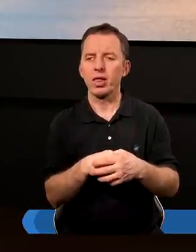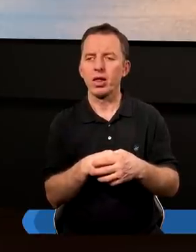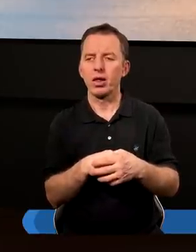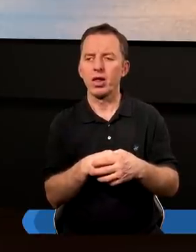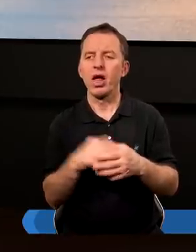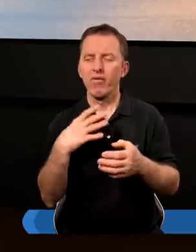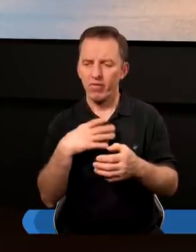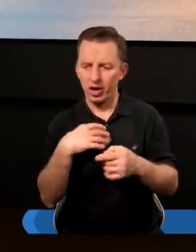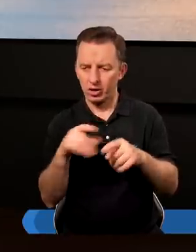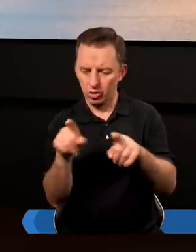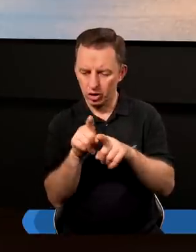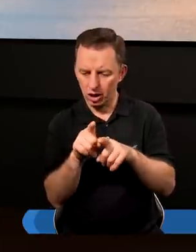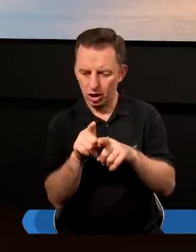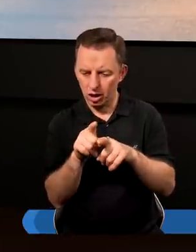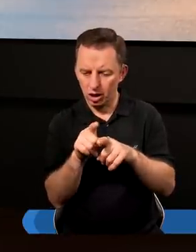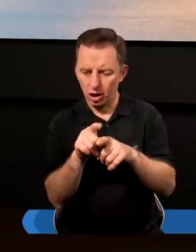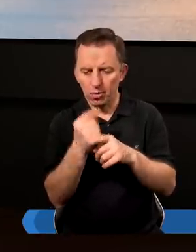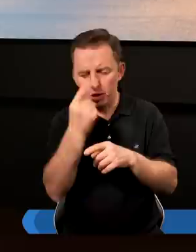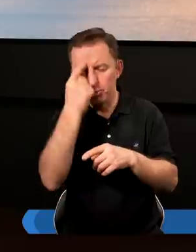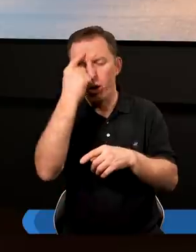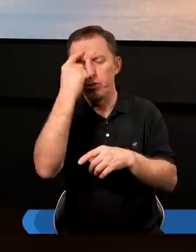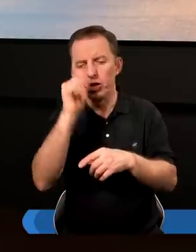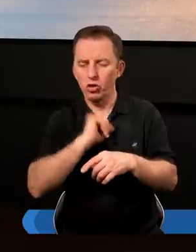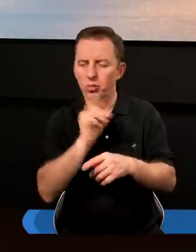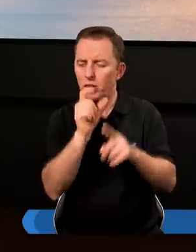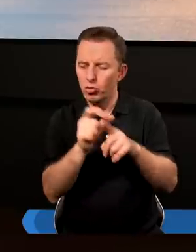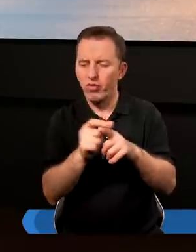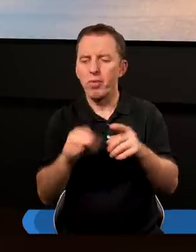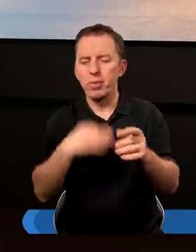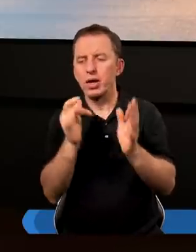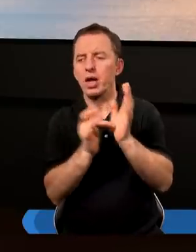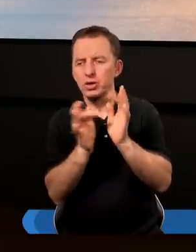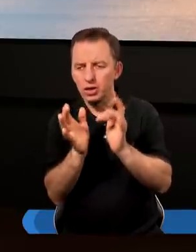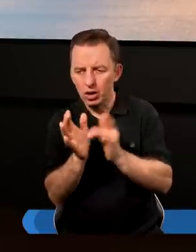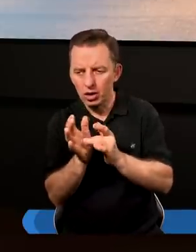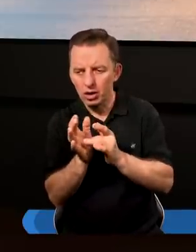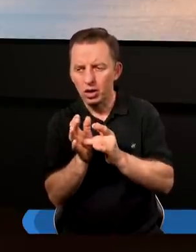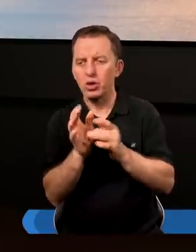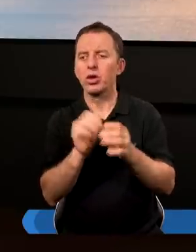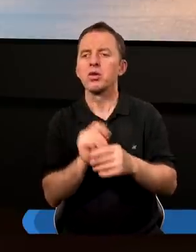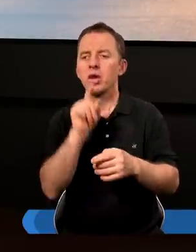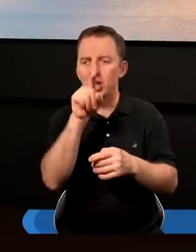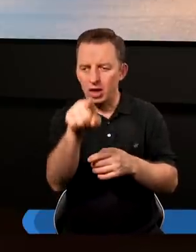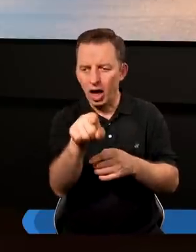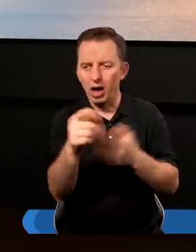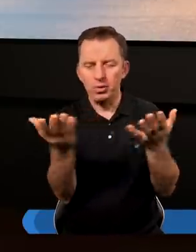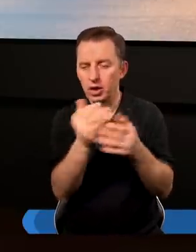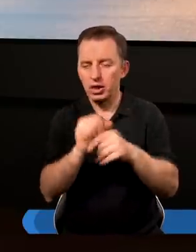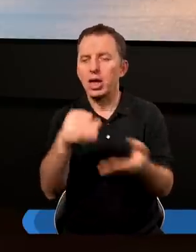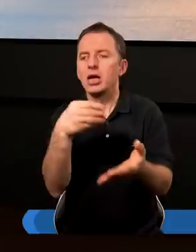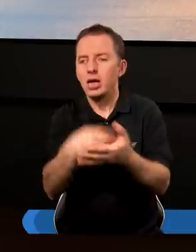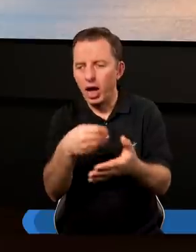warto też przywołać słowa Pana Jezusa, który powiedział tam, gdzie jest